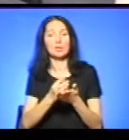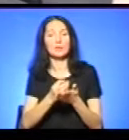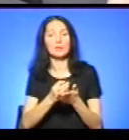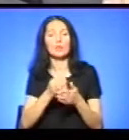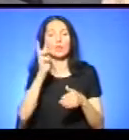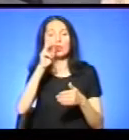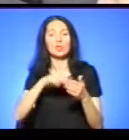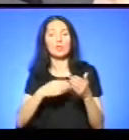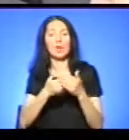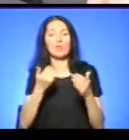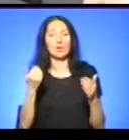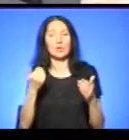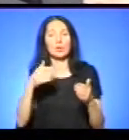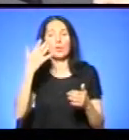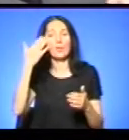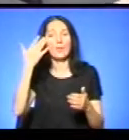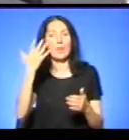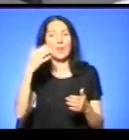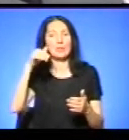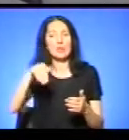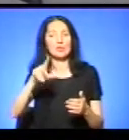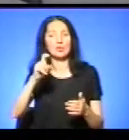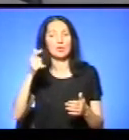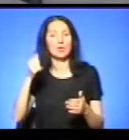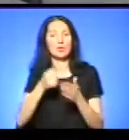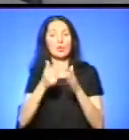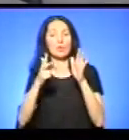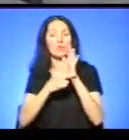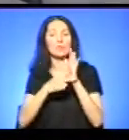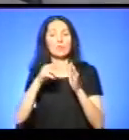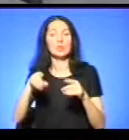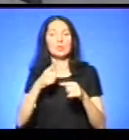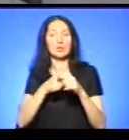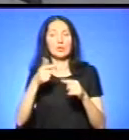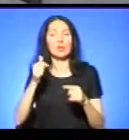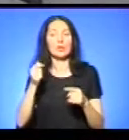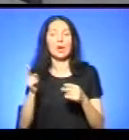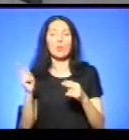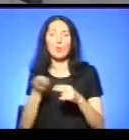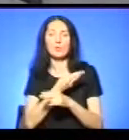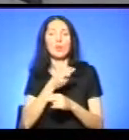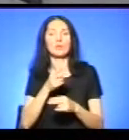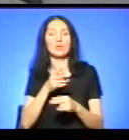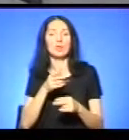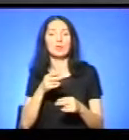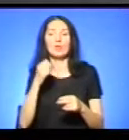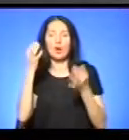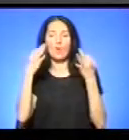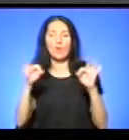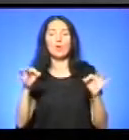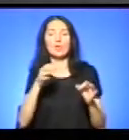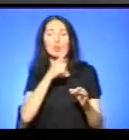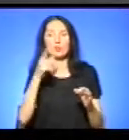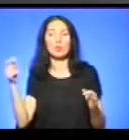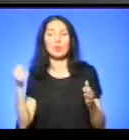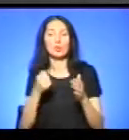штраф від 5100 гривень до 8500 гривень, або позбавлення строку від 2 до 5 років. Тобто, якщо